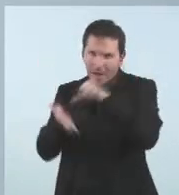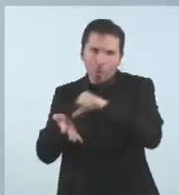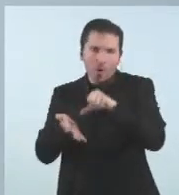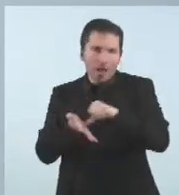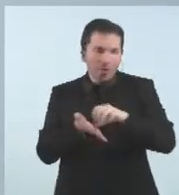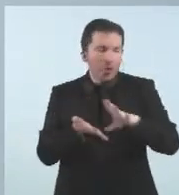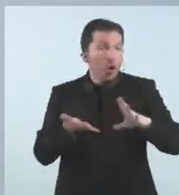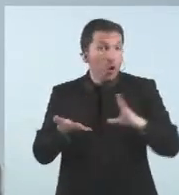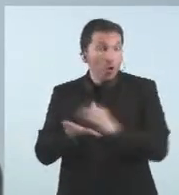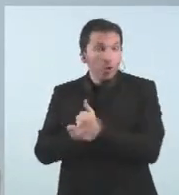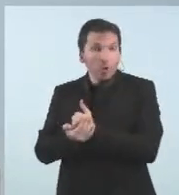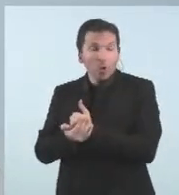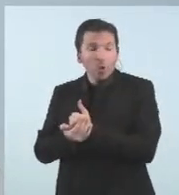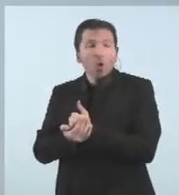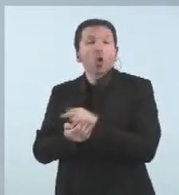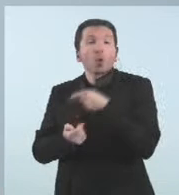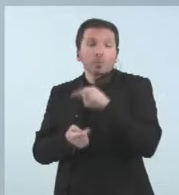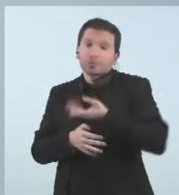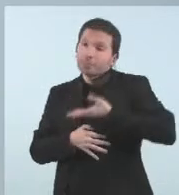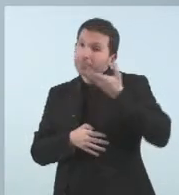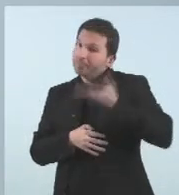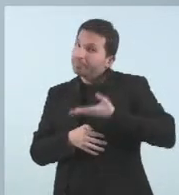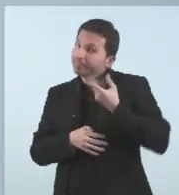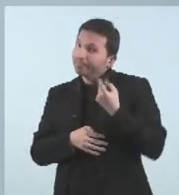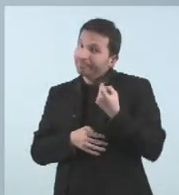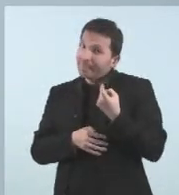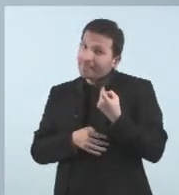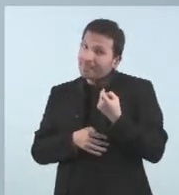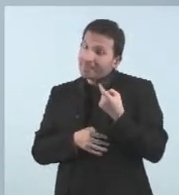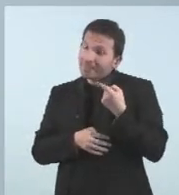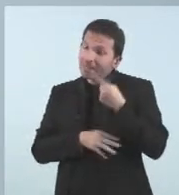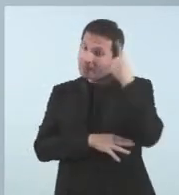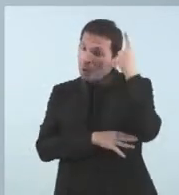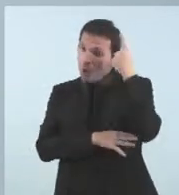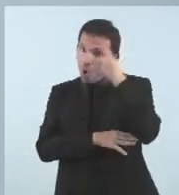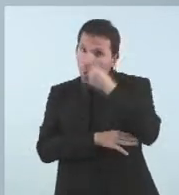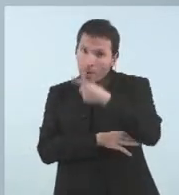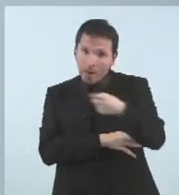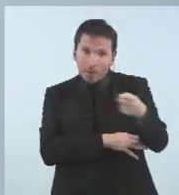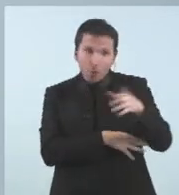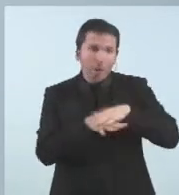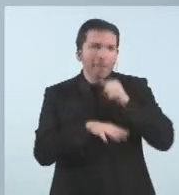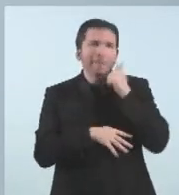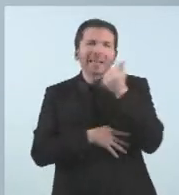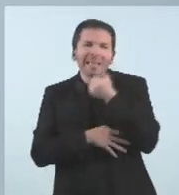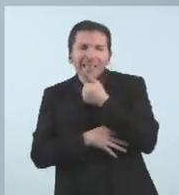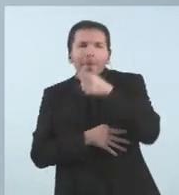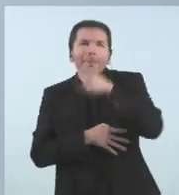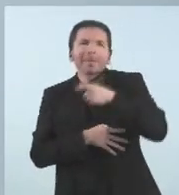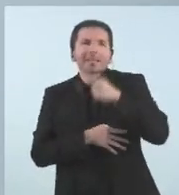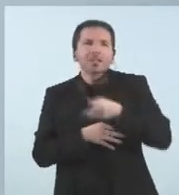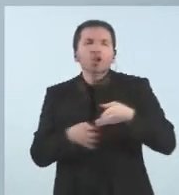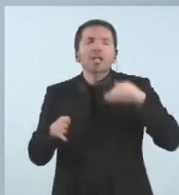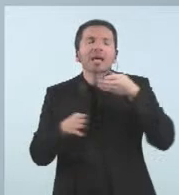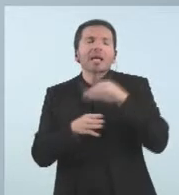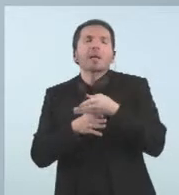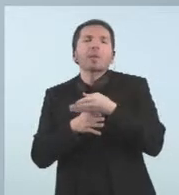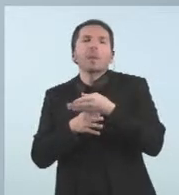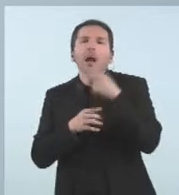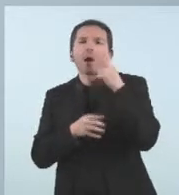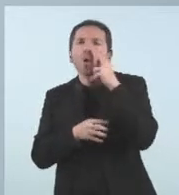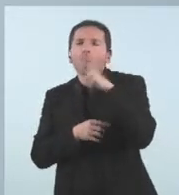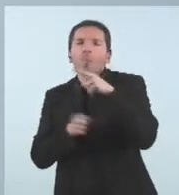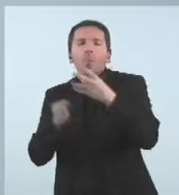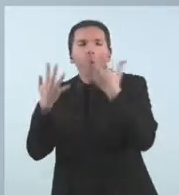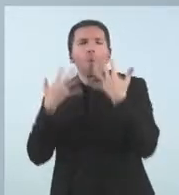doncs, es considera necessària i es demana que sigui obligatòria per a les persones que assisteixen com a públic a activitats culturals i